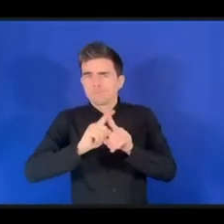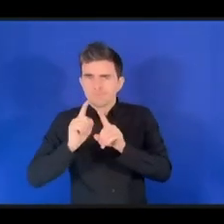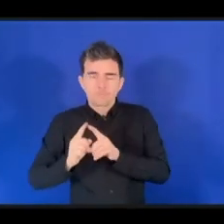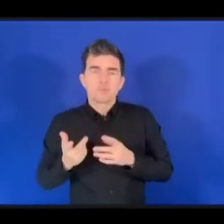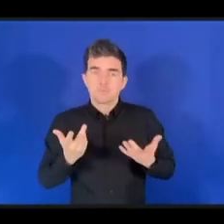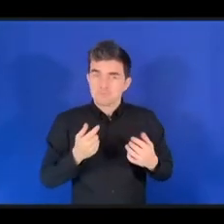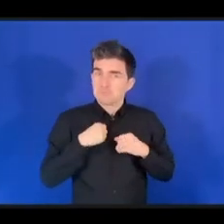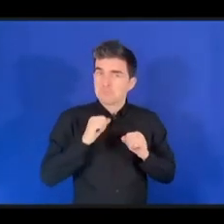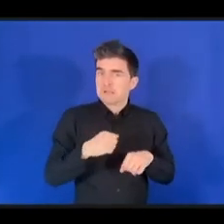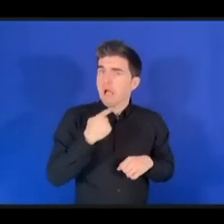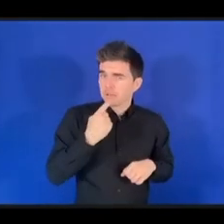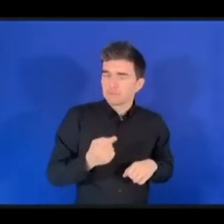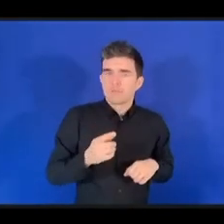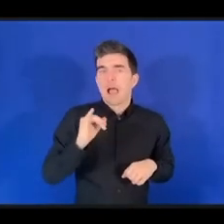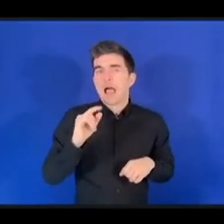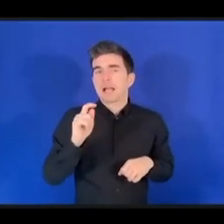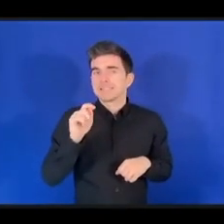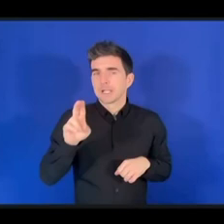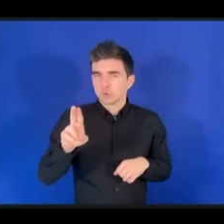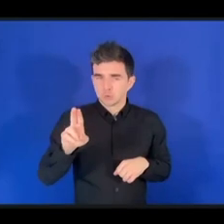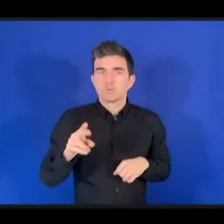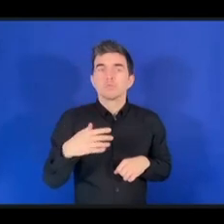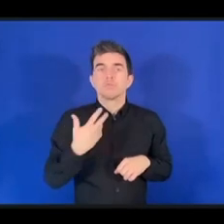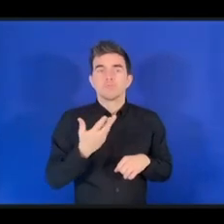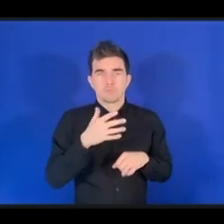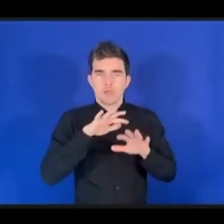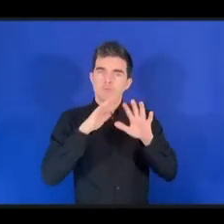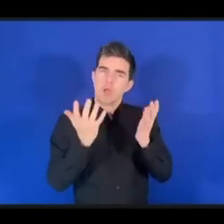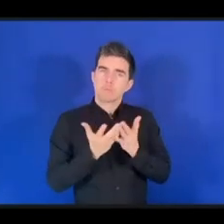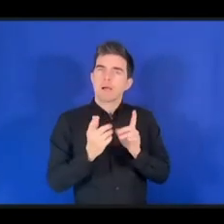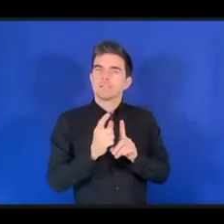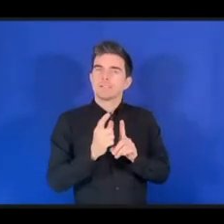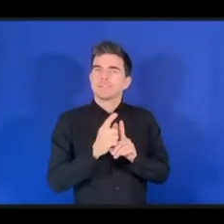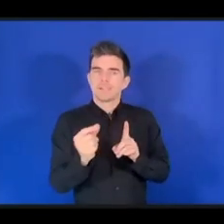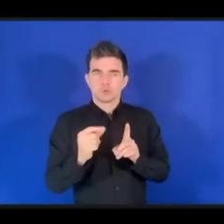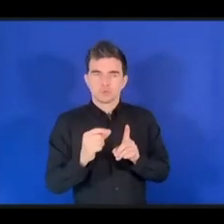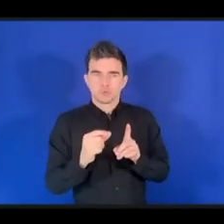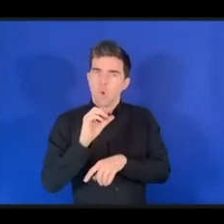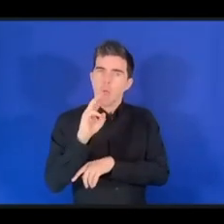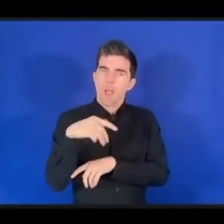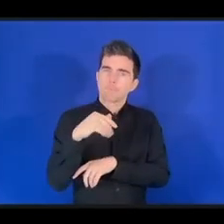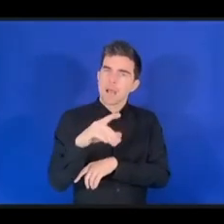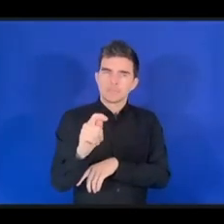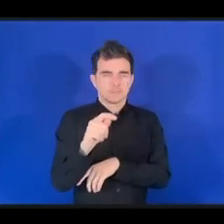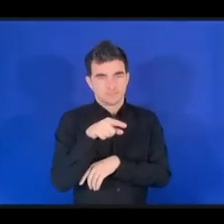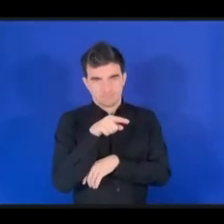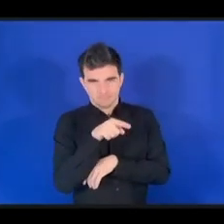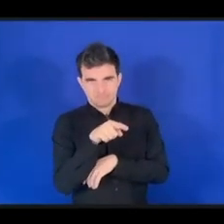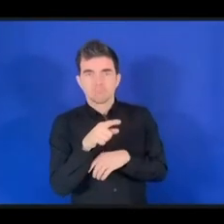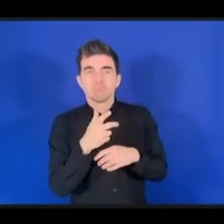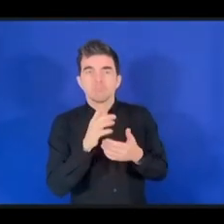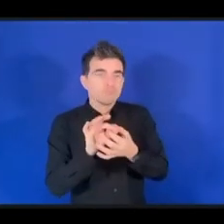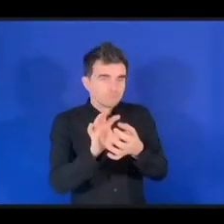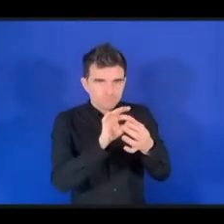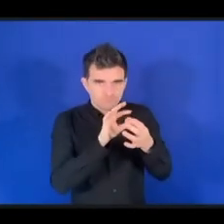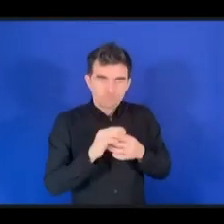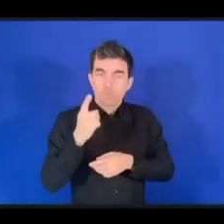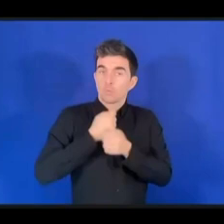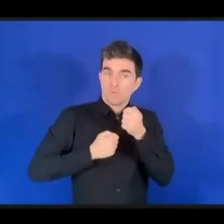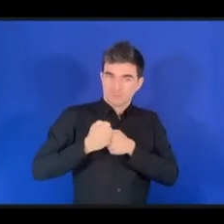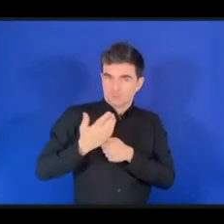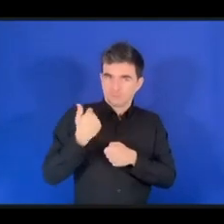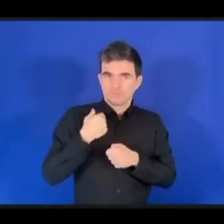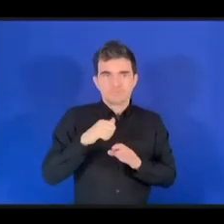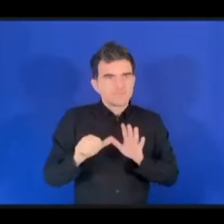Глобальном цифровом договоре. В прошлом году мы провели IGF и выступали за